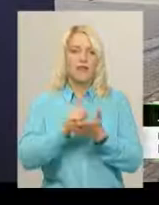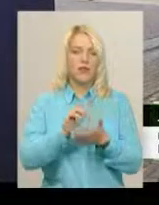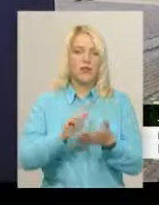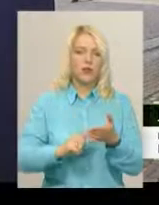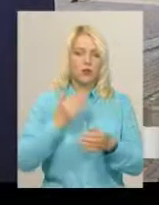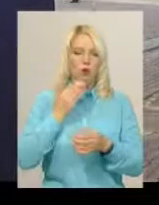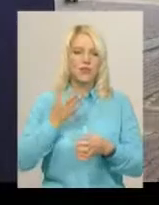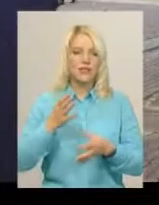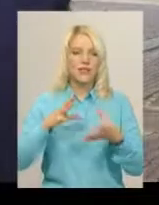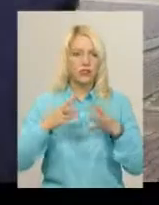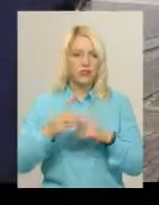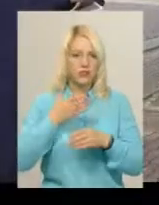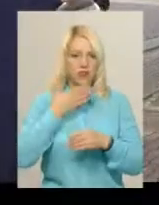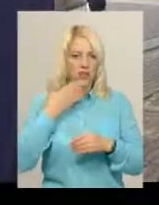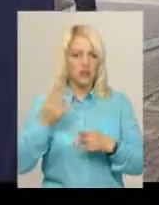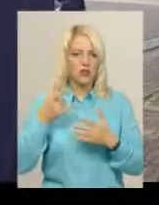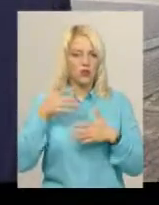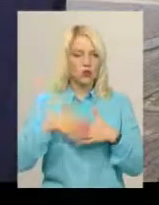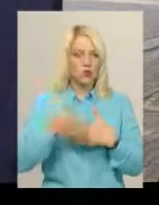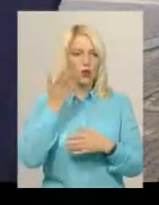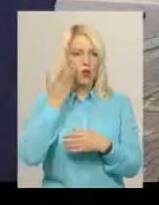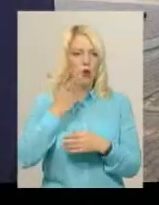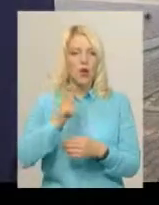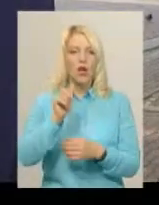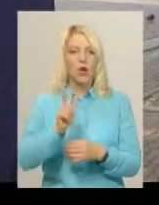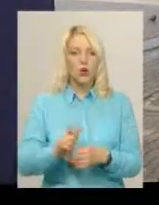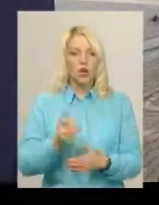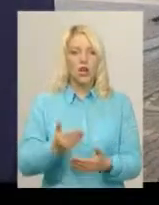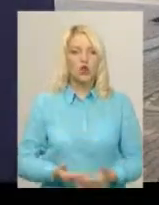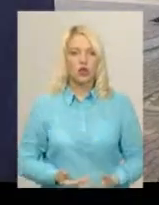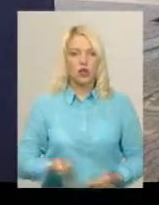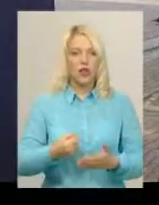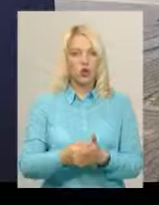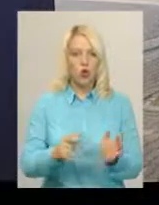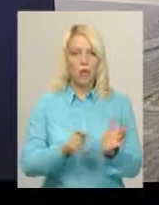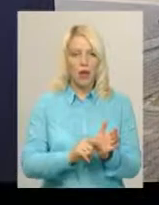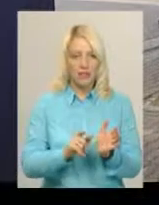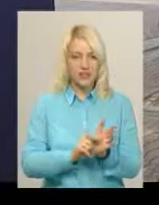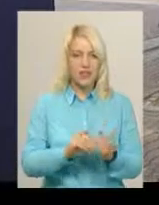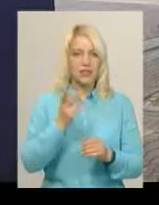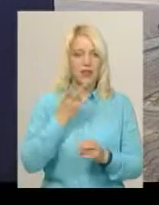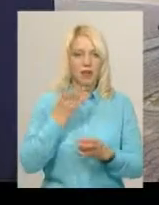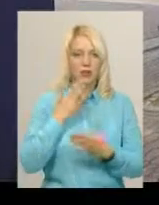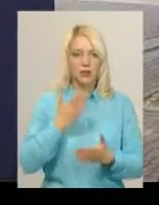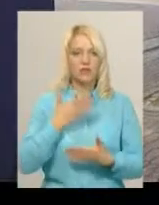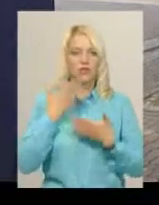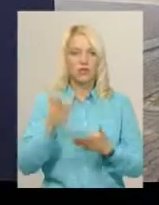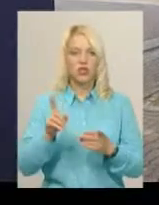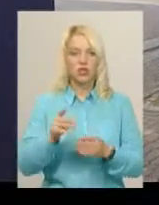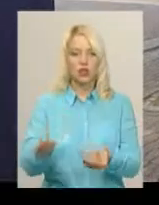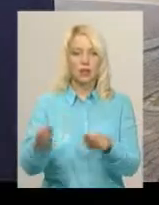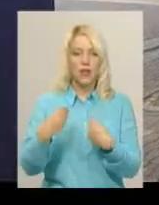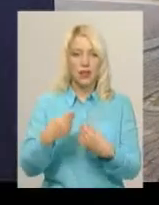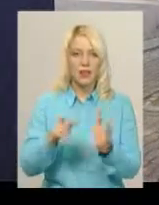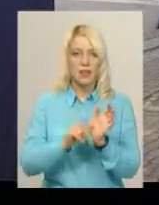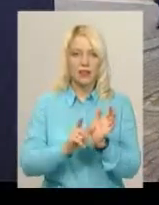пенсійній. Зрозуміло, що коли людина доживе до того пенсійного віку, коли необхідно їй буде звертатися за призначення пенсії, вона не